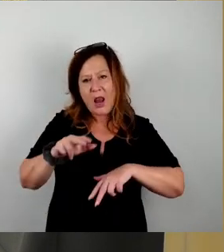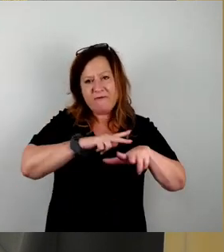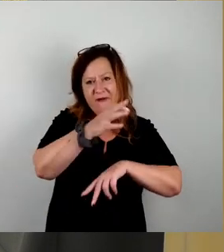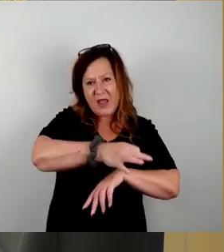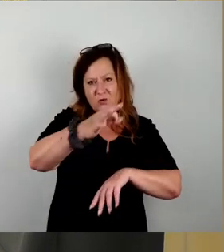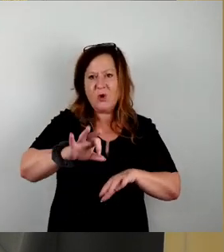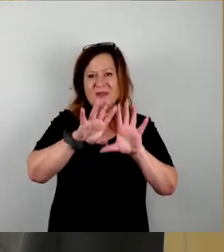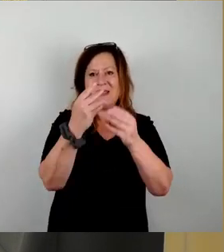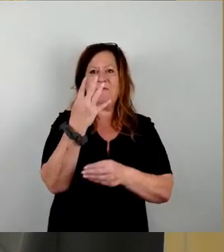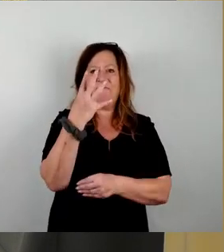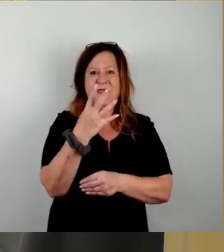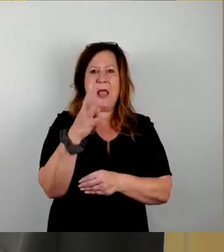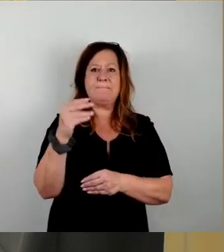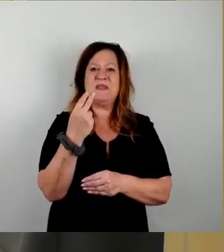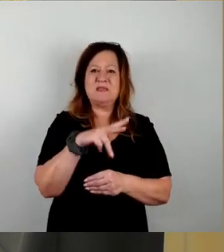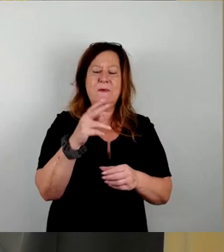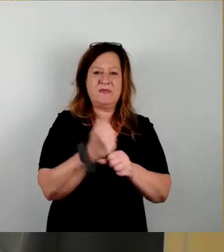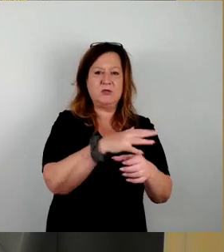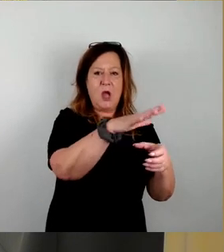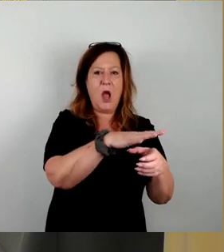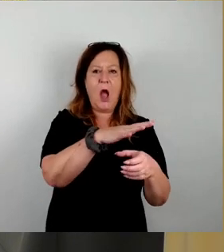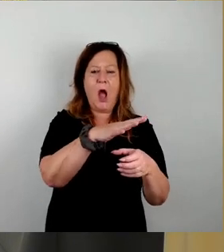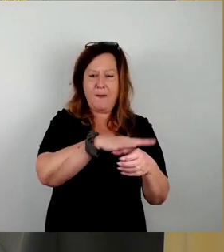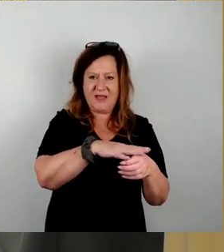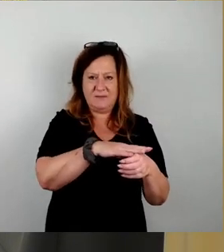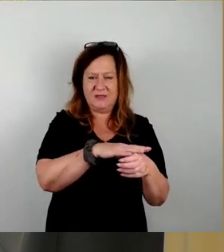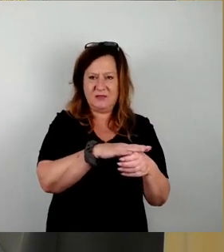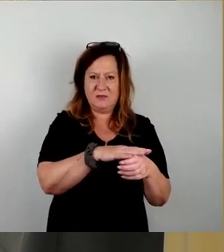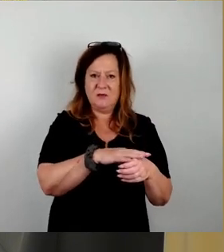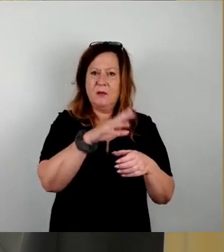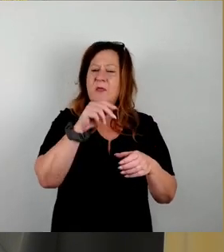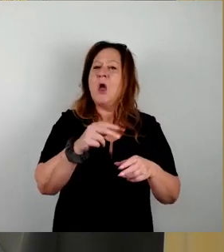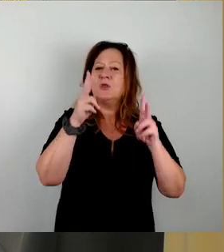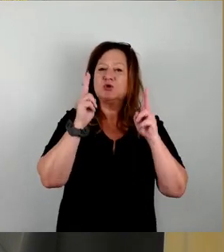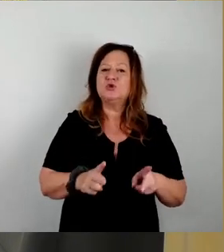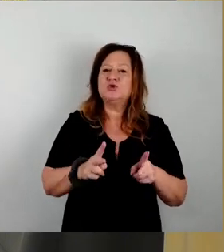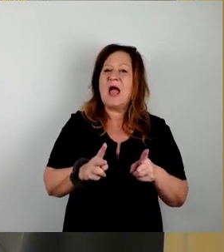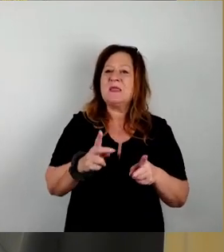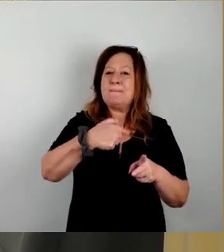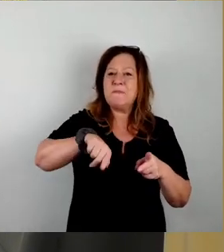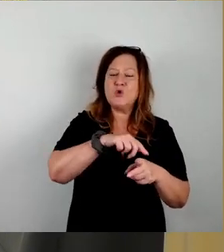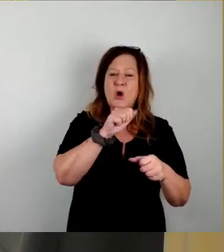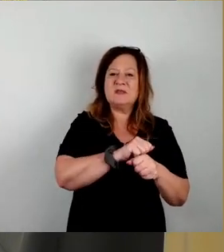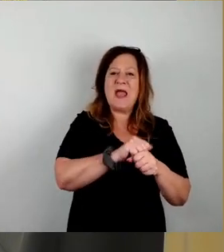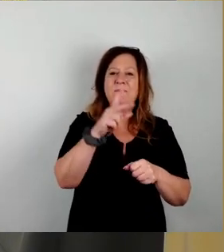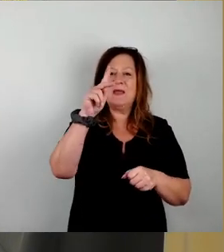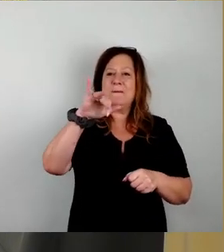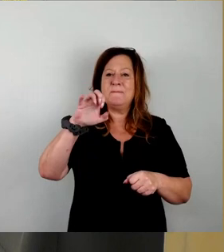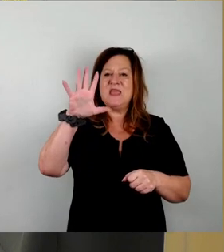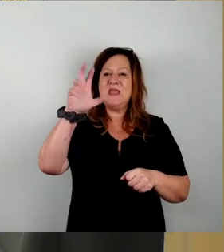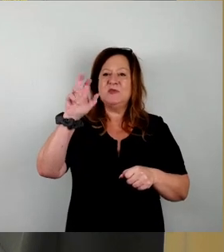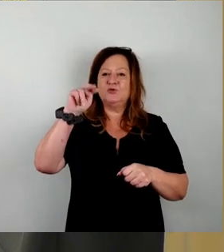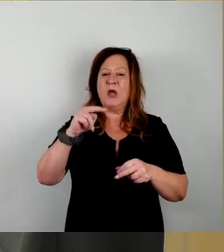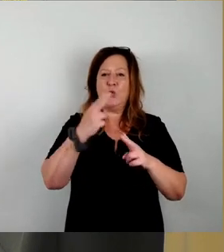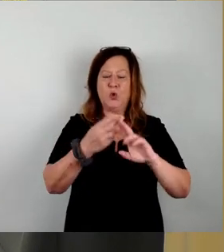mit jeweils 20 Arbeitsplätzen. Sie haben es gesagt, die Stadtbezirksämter in Pieschen und in Klotsche haben entsprechend Notstromagrikate